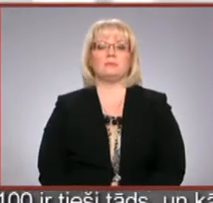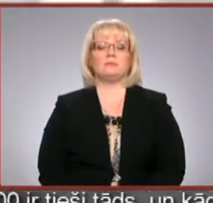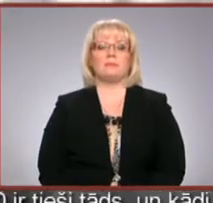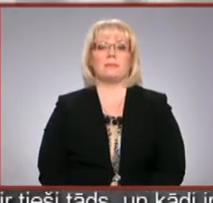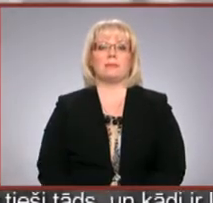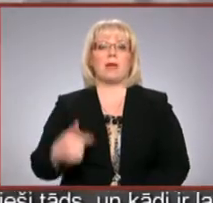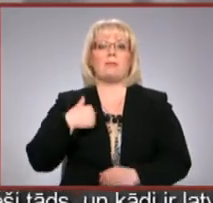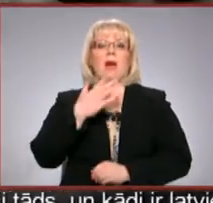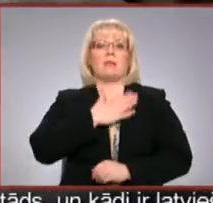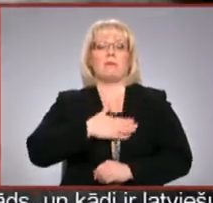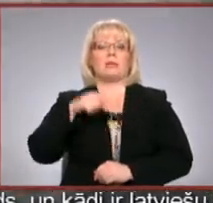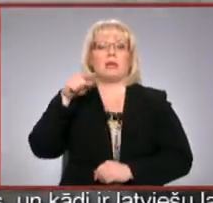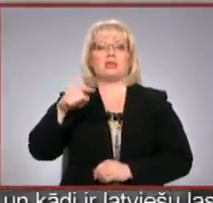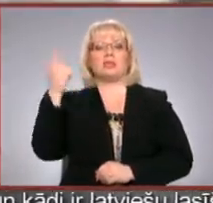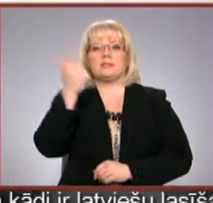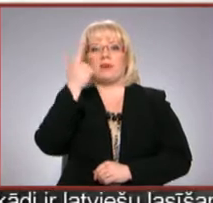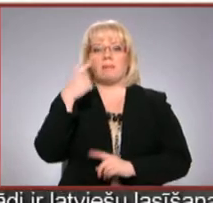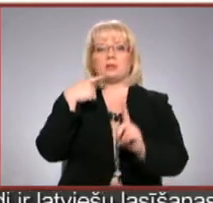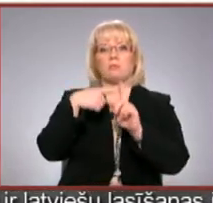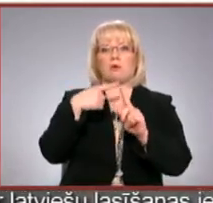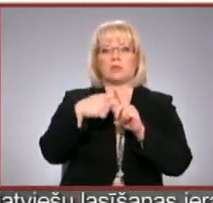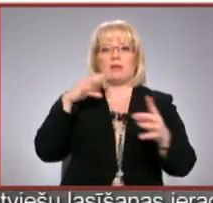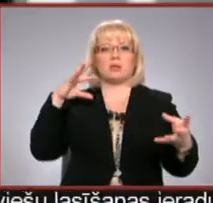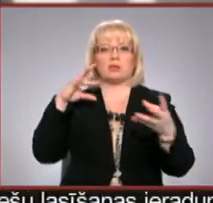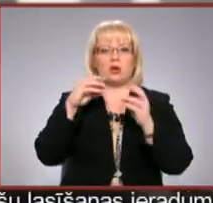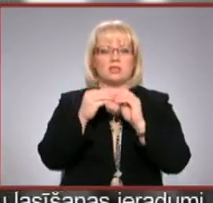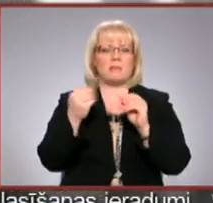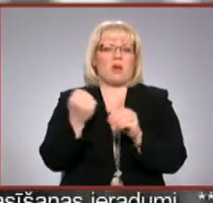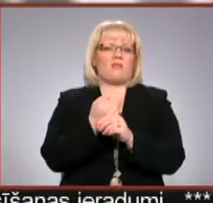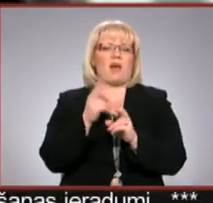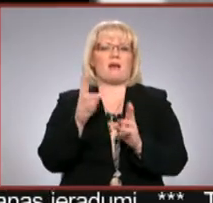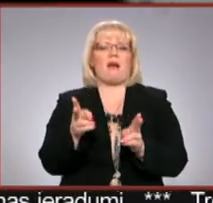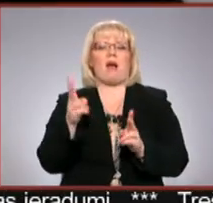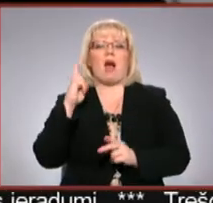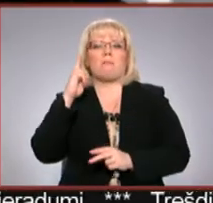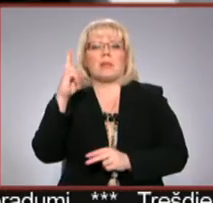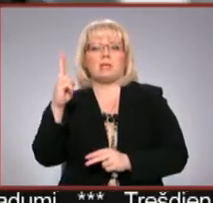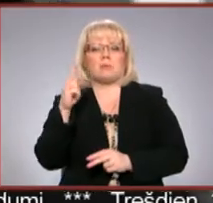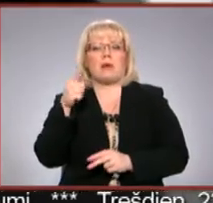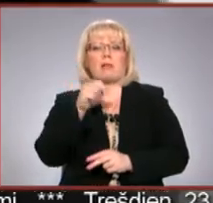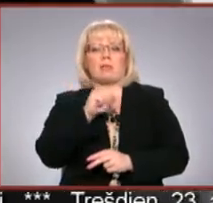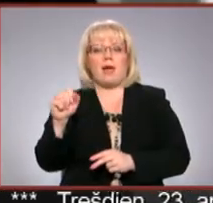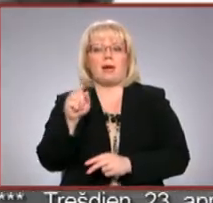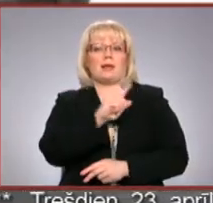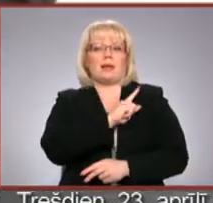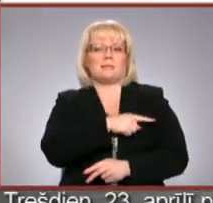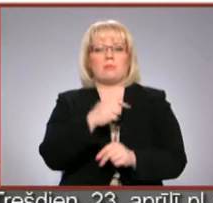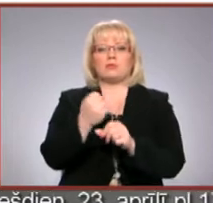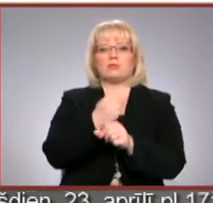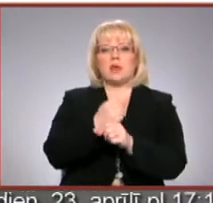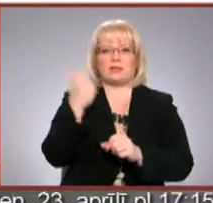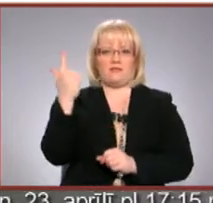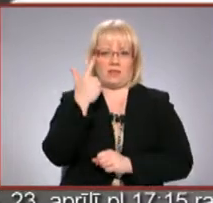Man patīk šīs filmas pozitīvais koncepts kaut vai kā apliecinājums, ka tā ir iespējams uztaisīt